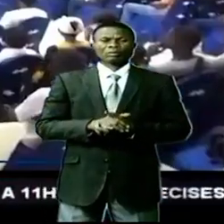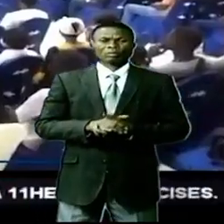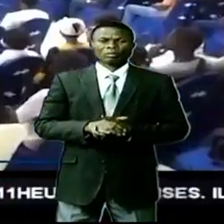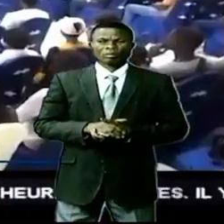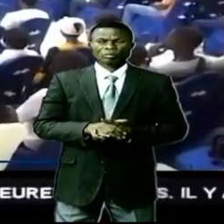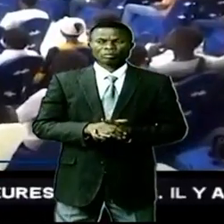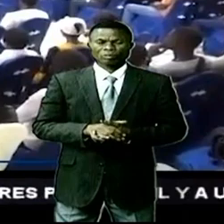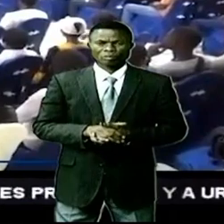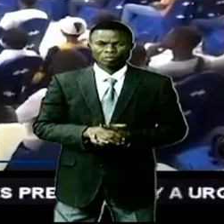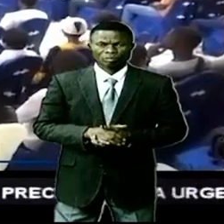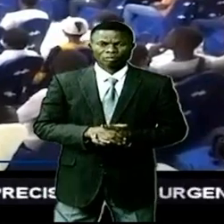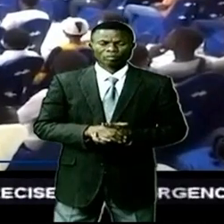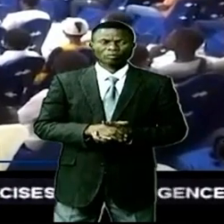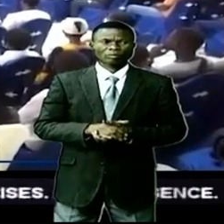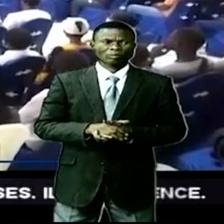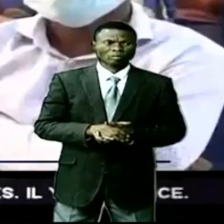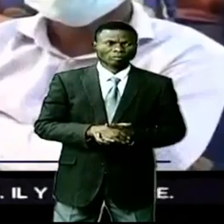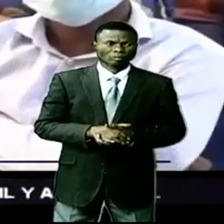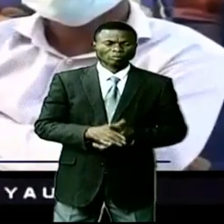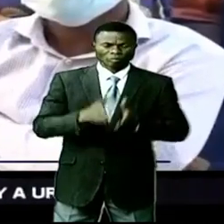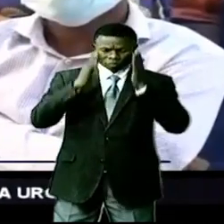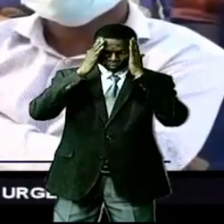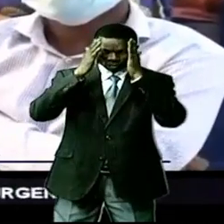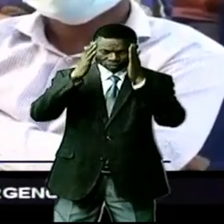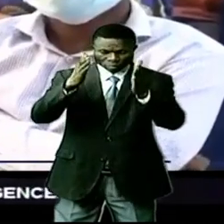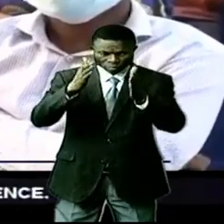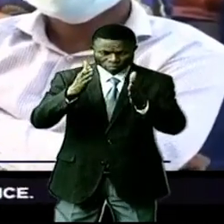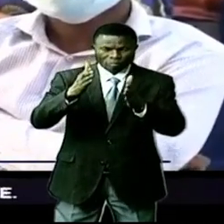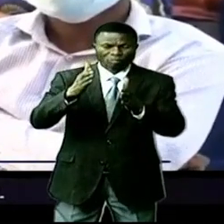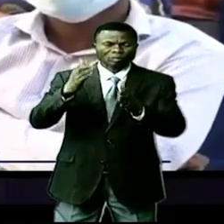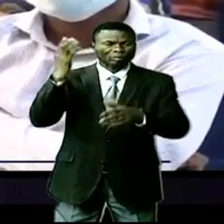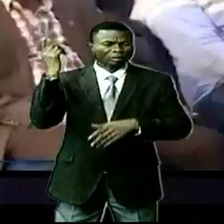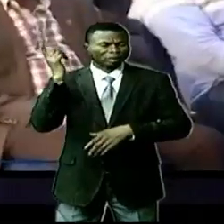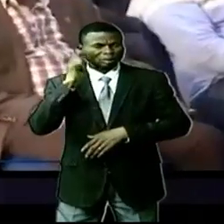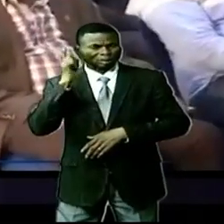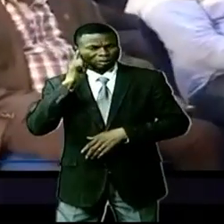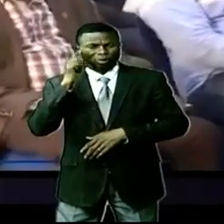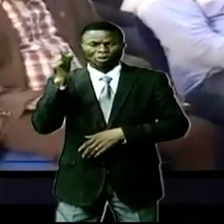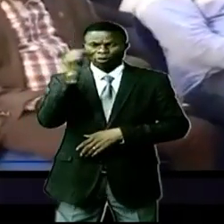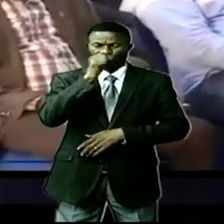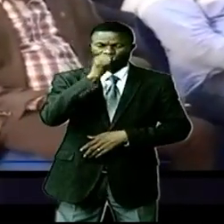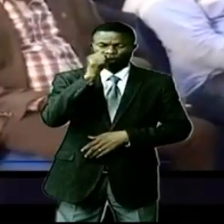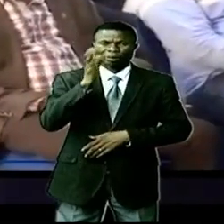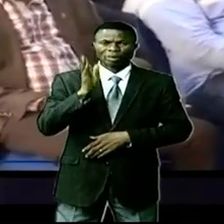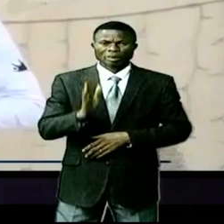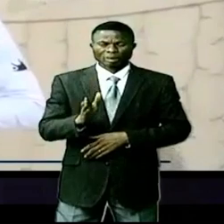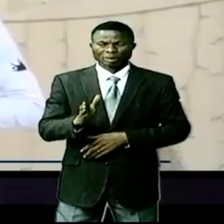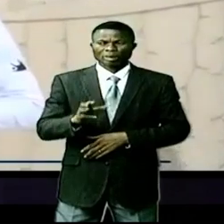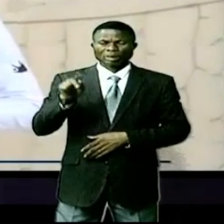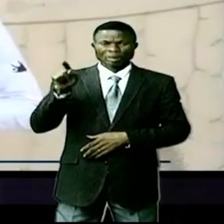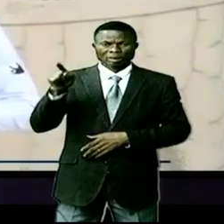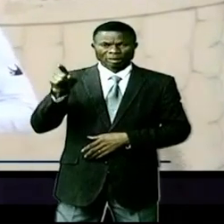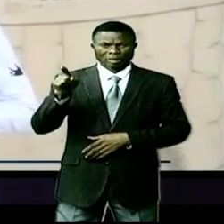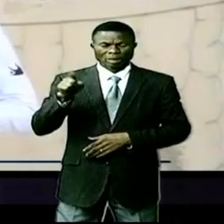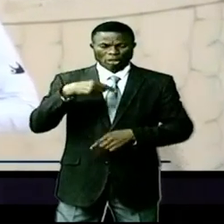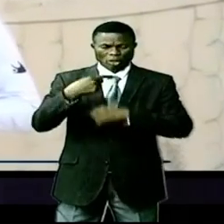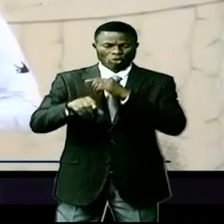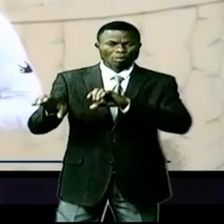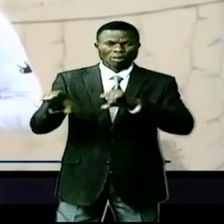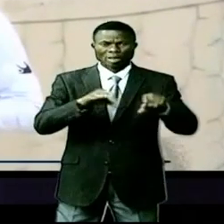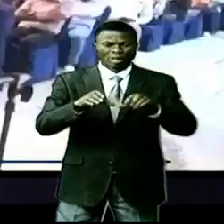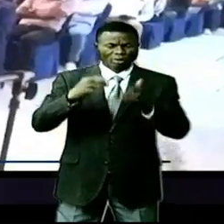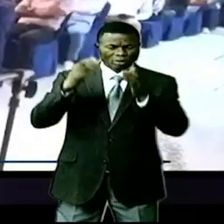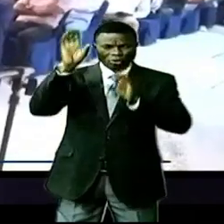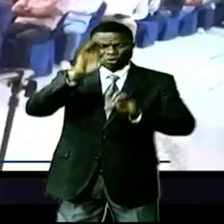La salle est calme et bien attentive et écoutons une douce musique qui est bien calibrée de l'artiste et musicien Michael Mgandwe qui ouvre cette cérémonie